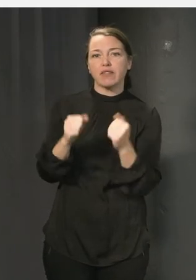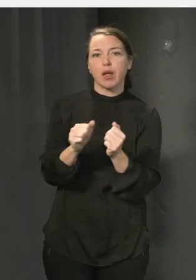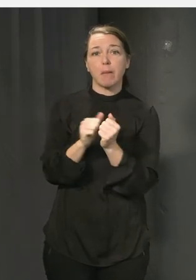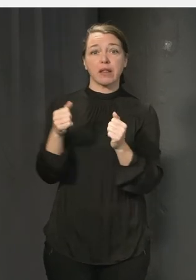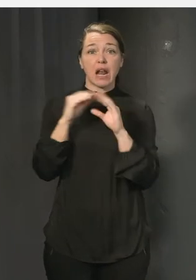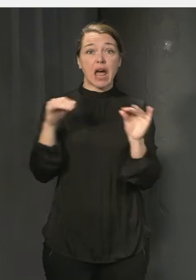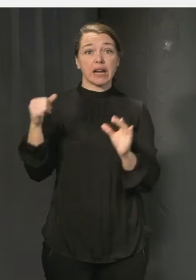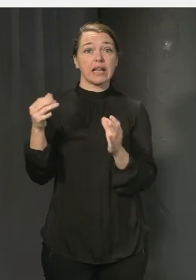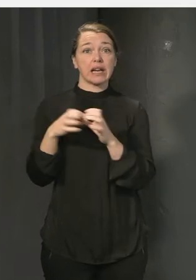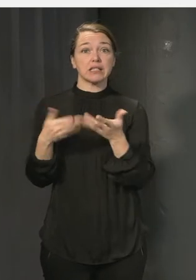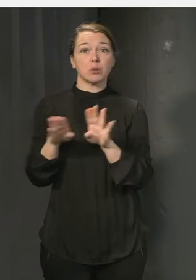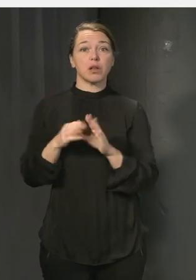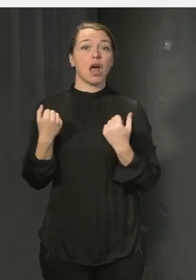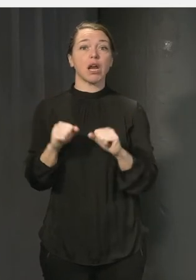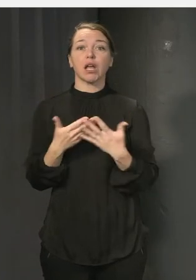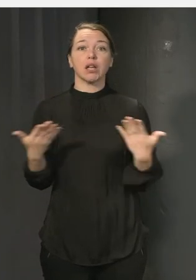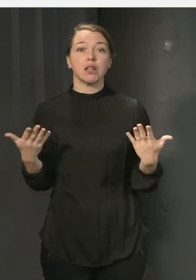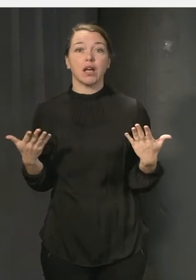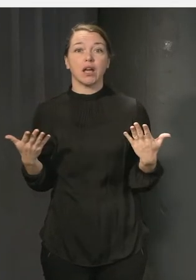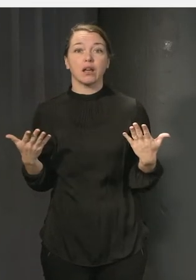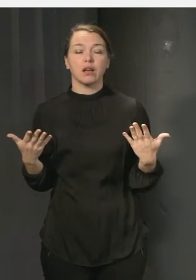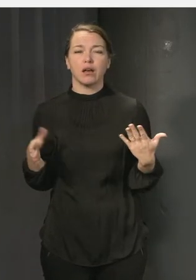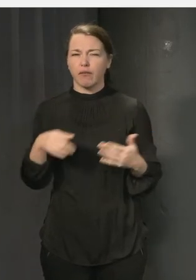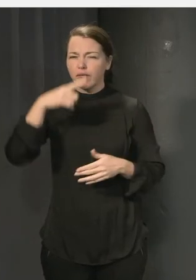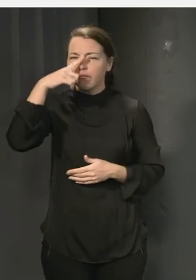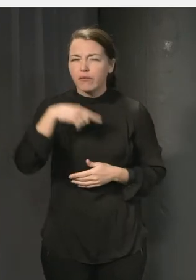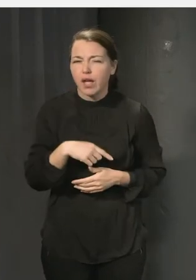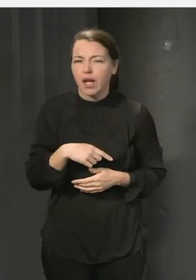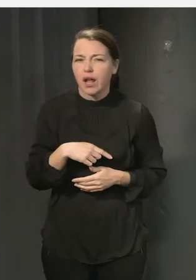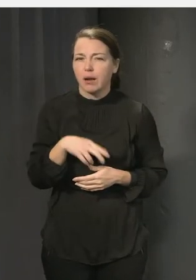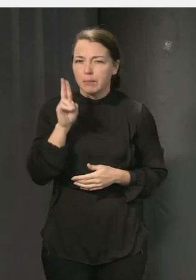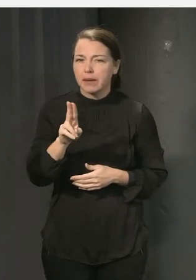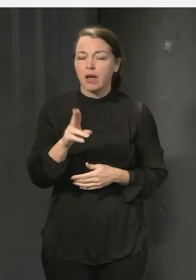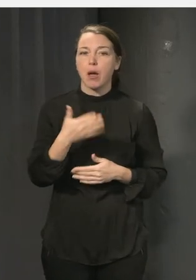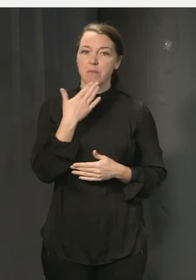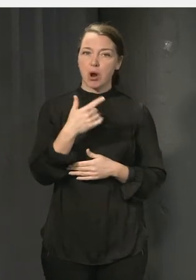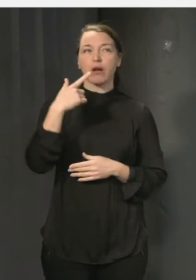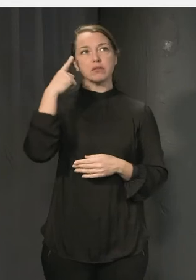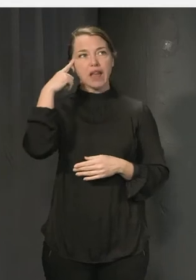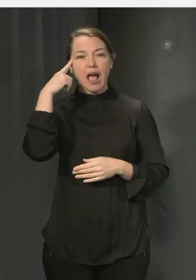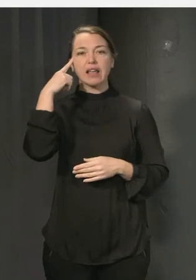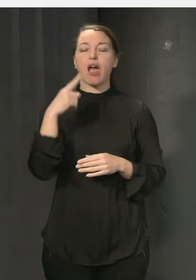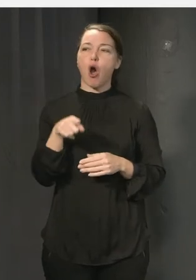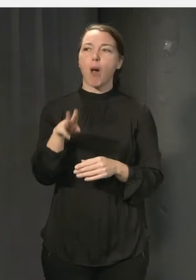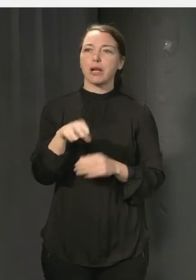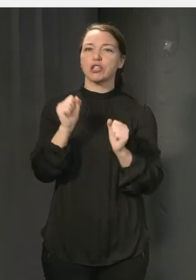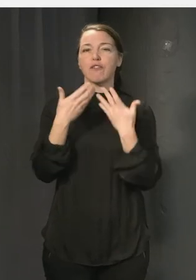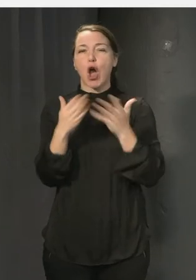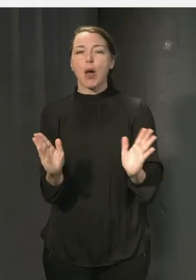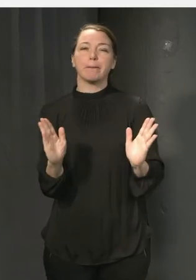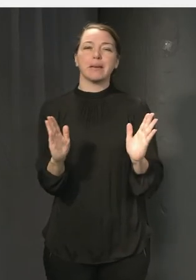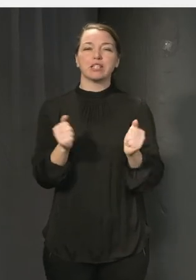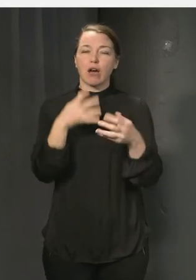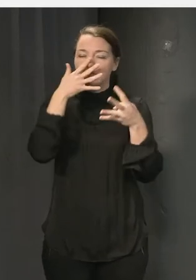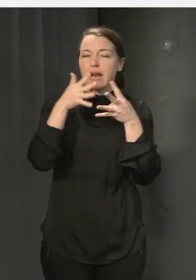agerade. Det är klart att då blev ju det där helt felriktat, en bra tänkt miljö. Så att det var ett sådant exempel jag tänker